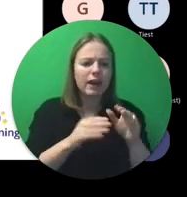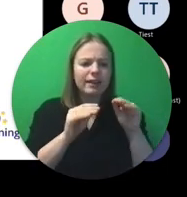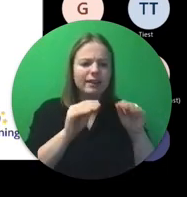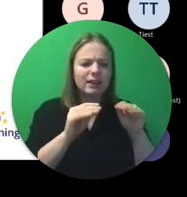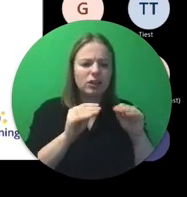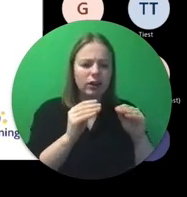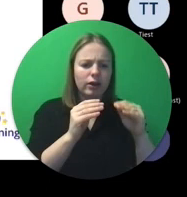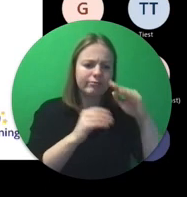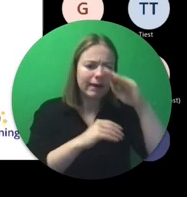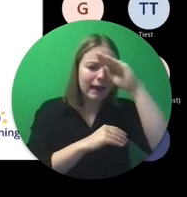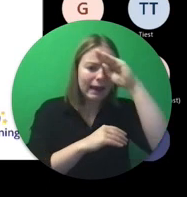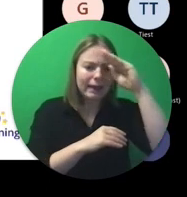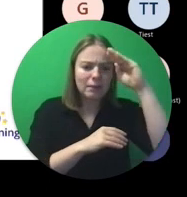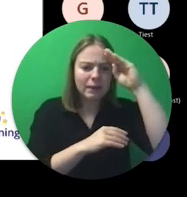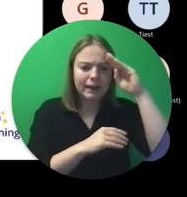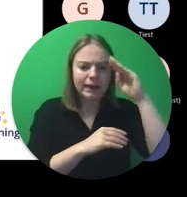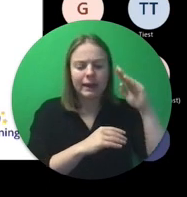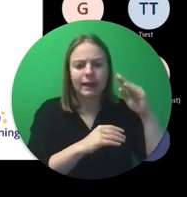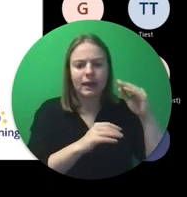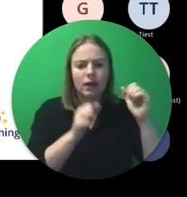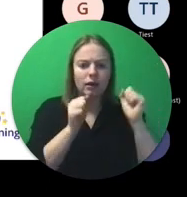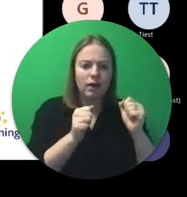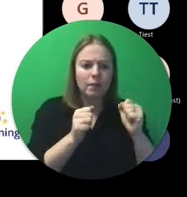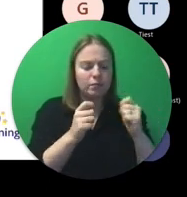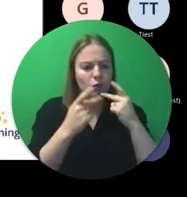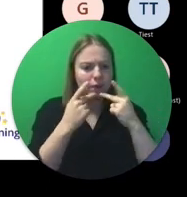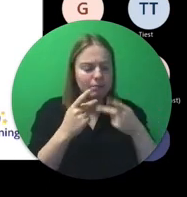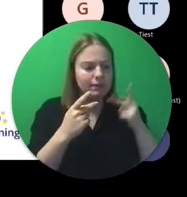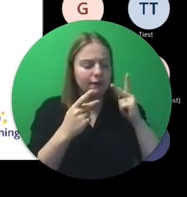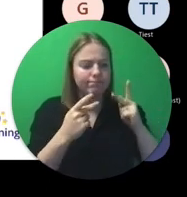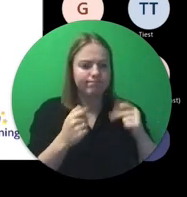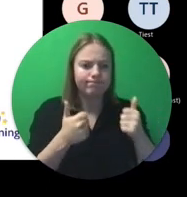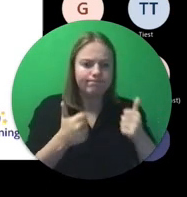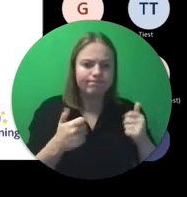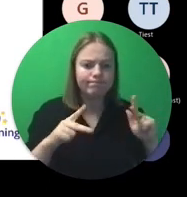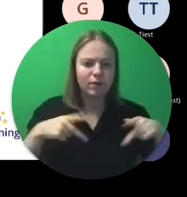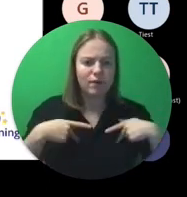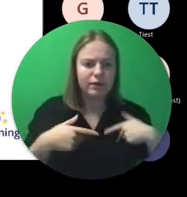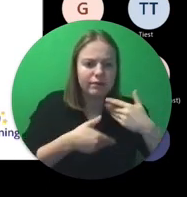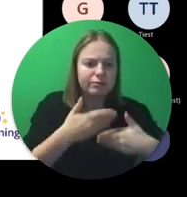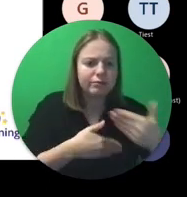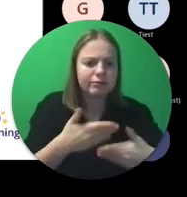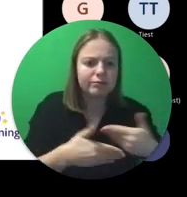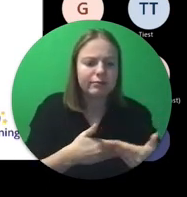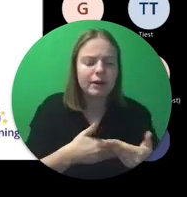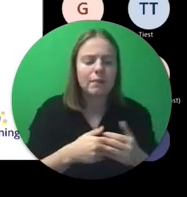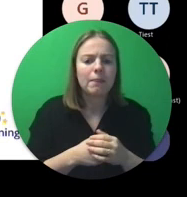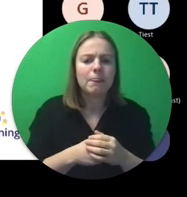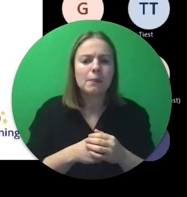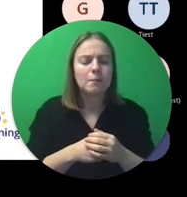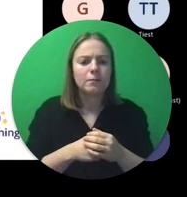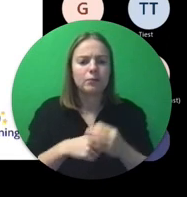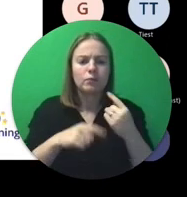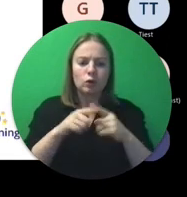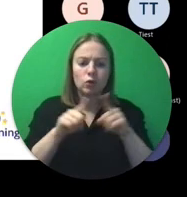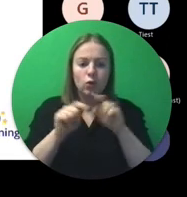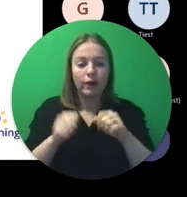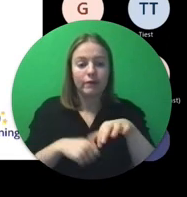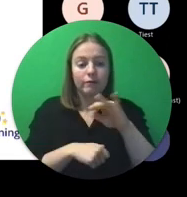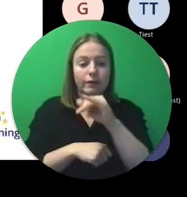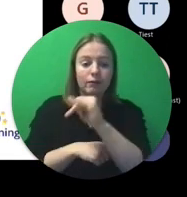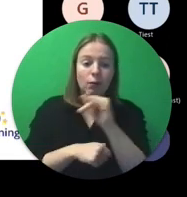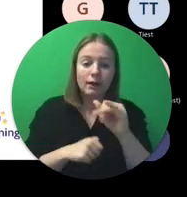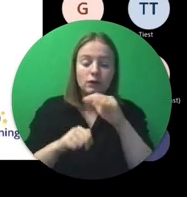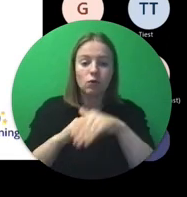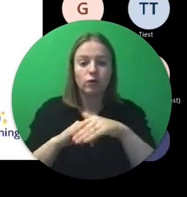jezelf ontwikkelen als onderwijsprofessional. En je kan ook informatie vinden